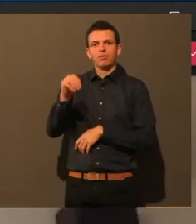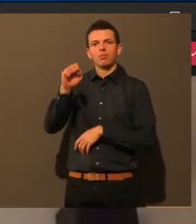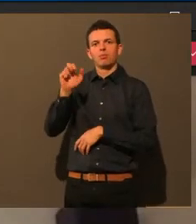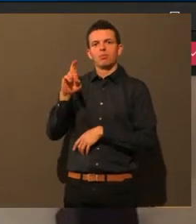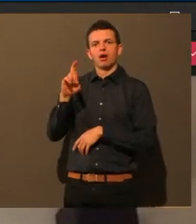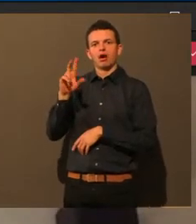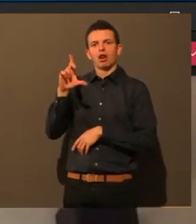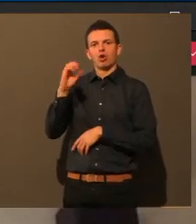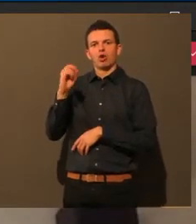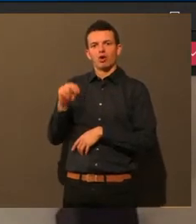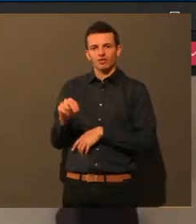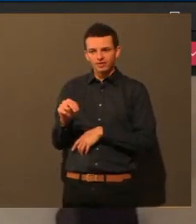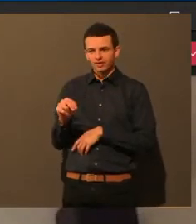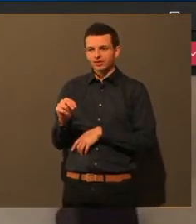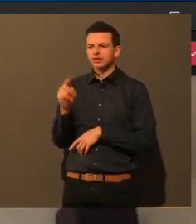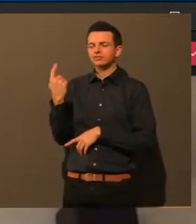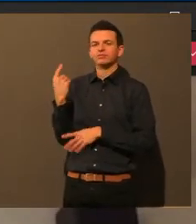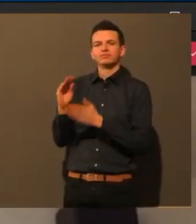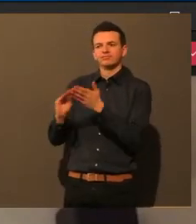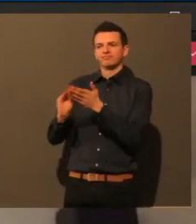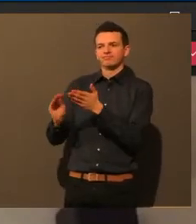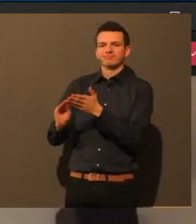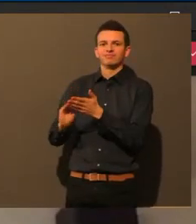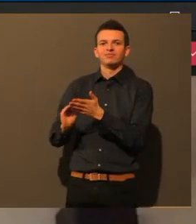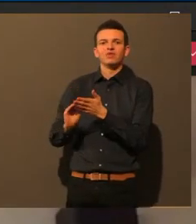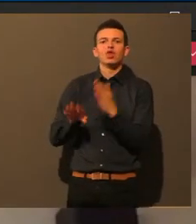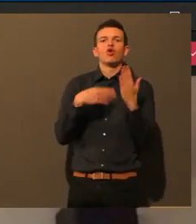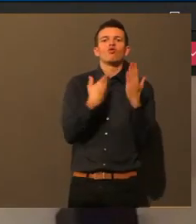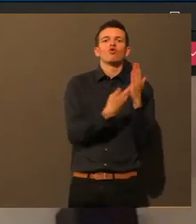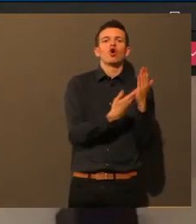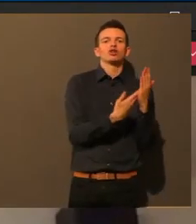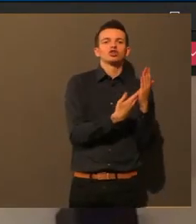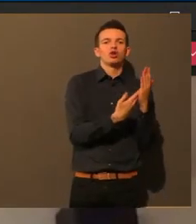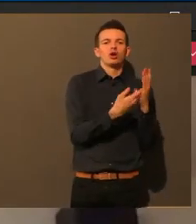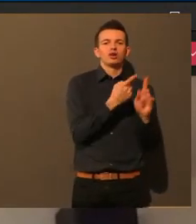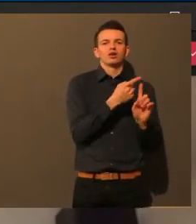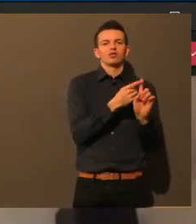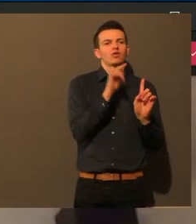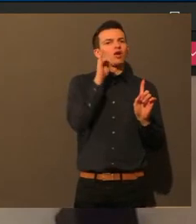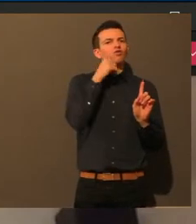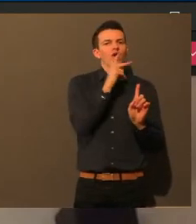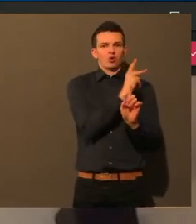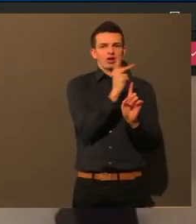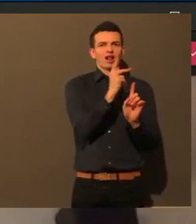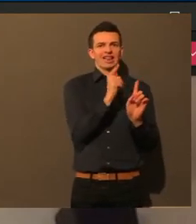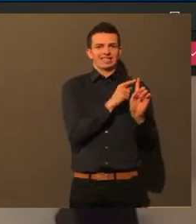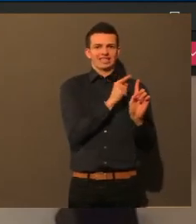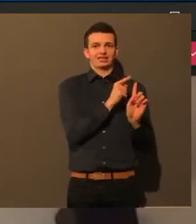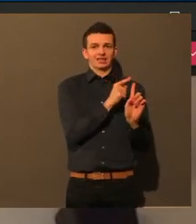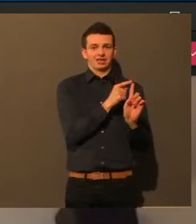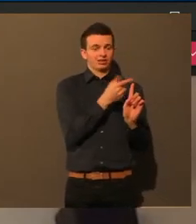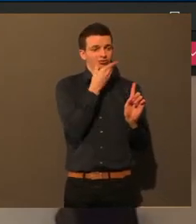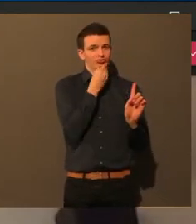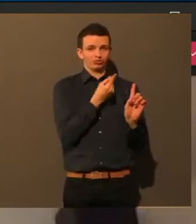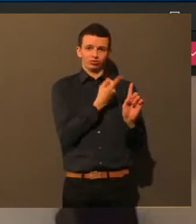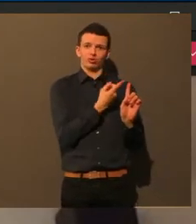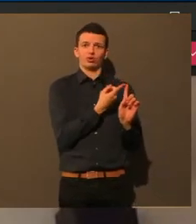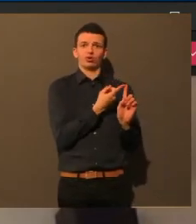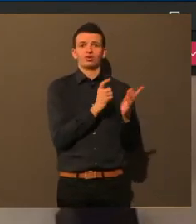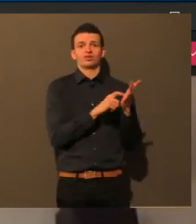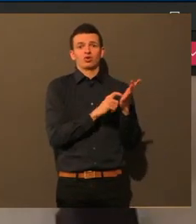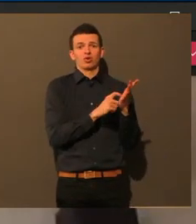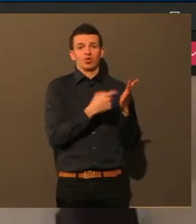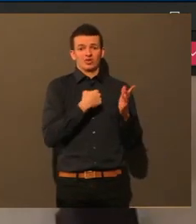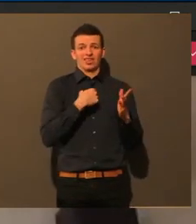Der schreibt, der Vorschlag von Frau Kalcher ist lieb gemeint, ich werde aufgrund Corona nicht quer durch Deutschland zu meiner Familie fahren und bleibe deshalb alleine in Augsburg zurück.